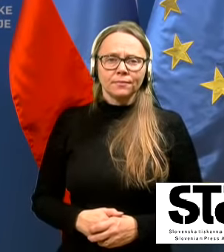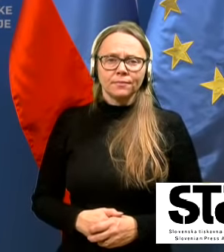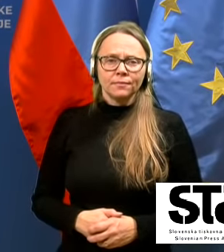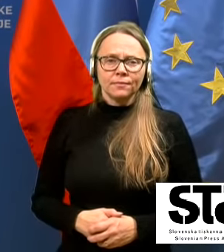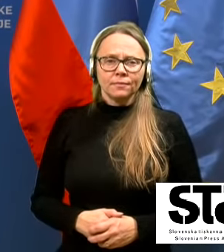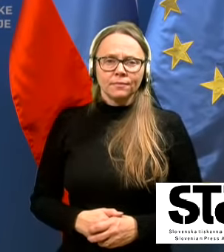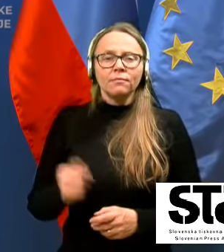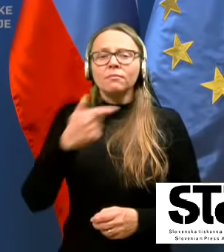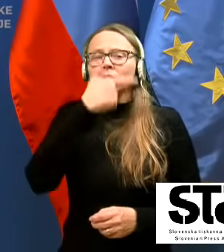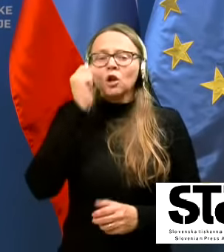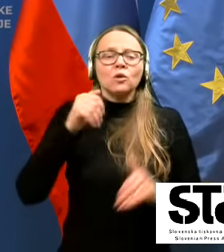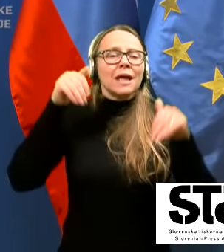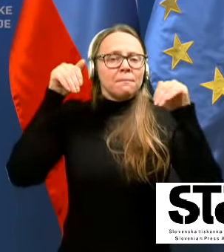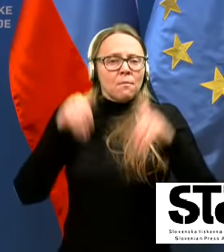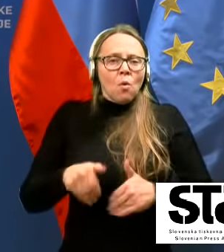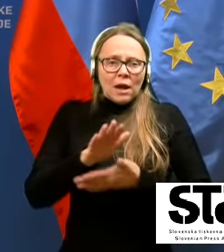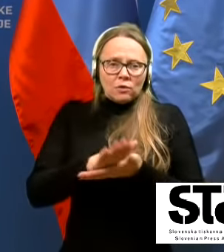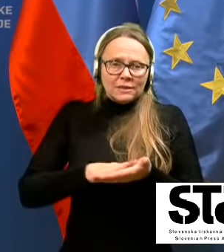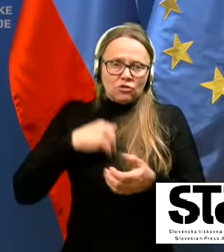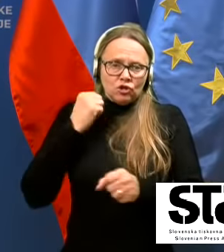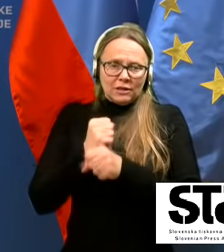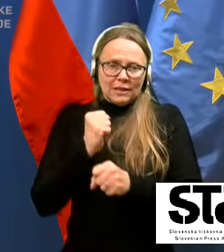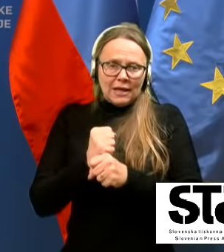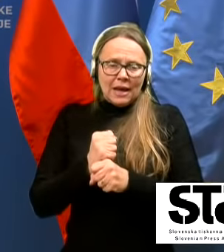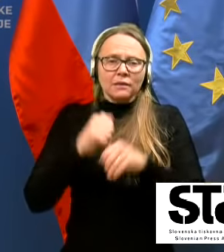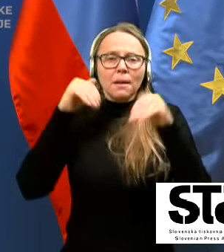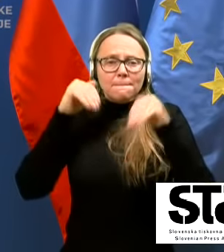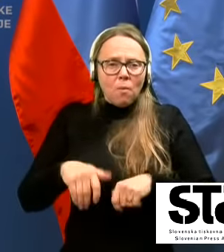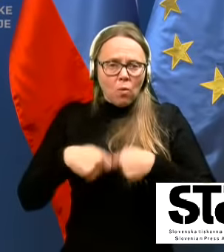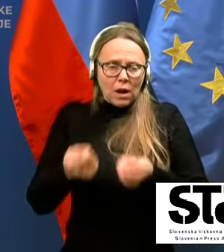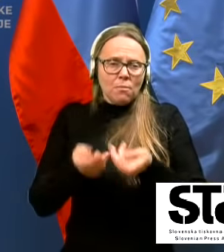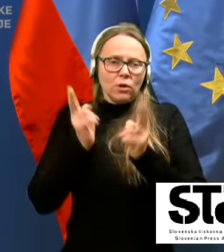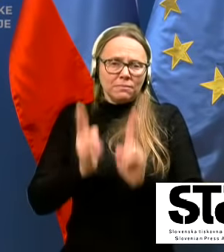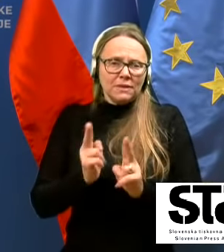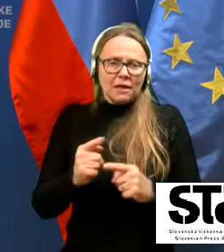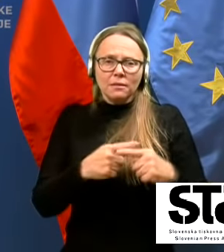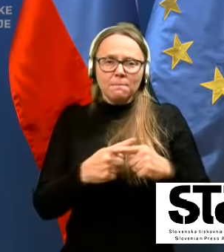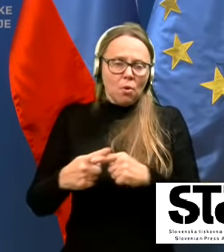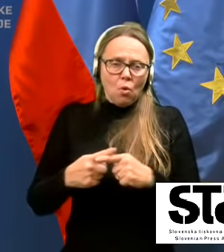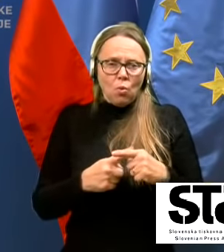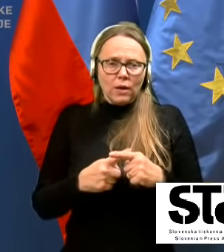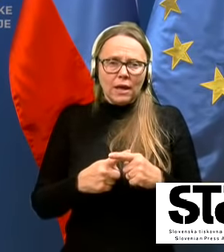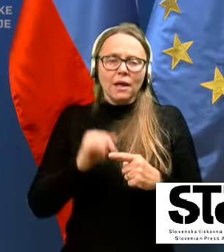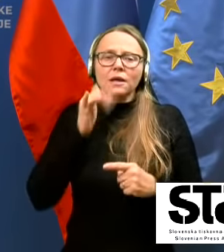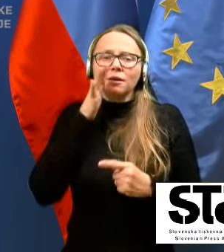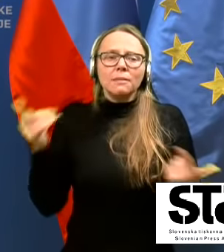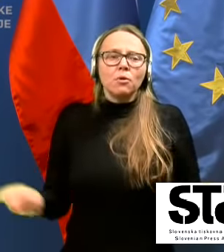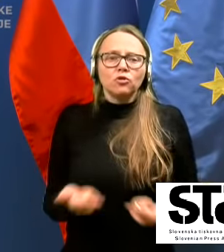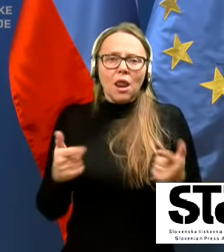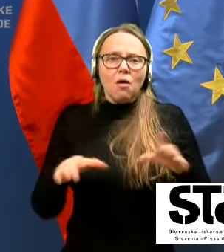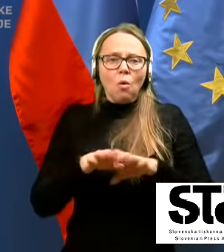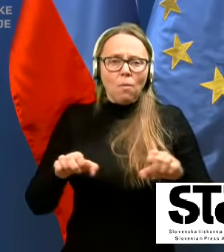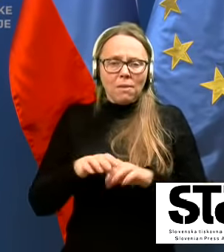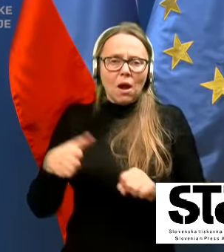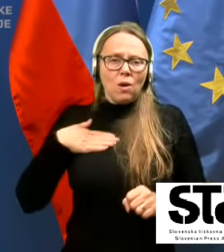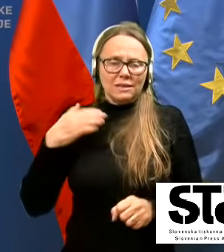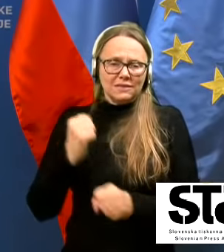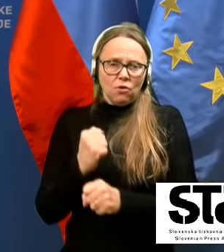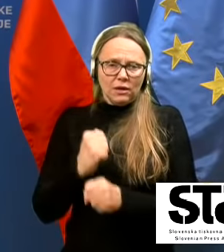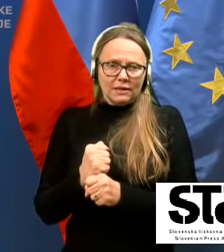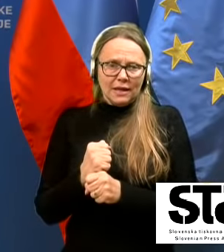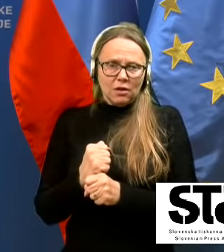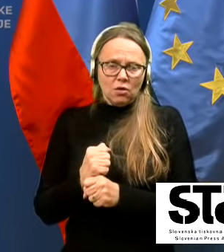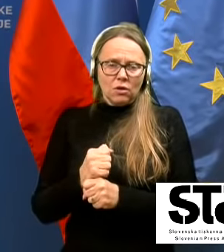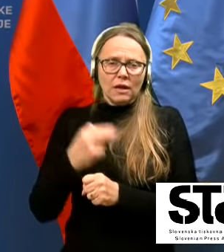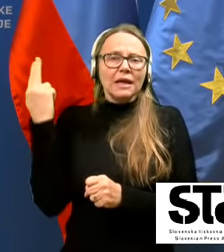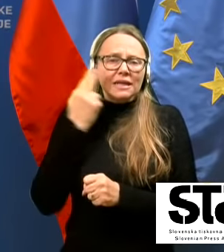Ljudje morajo začeti, seveda, delati, moramo omogočiti pogoje, da bodo lahko opravljali svoje dele in seveda